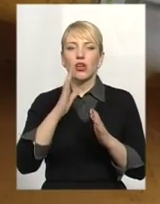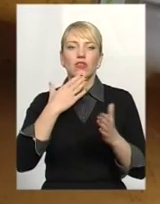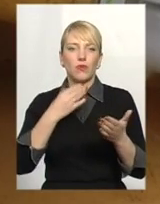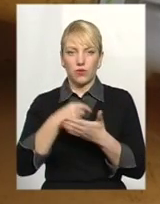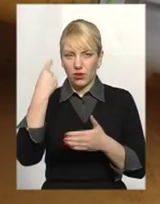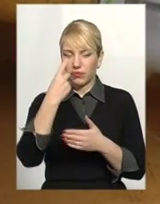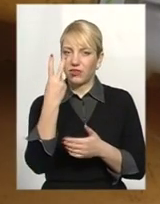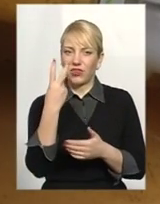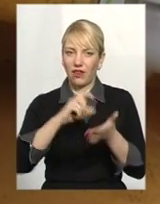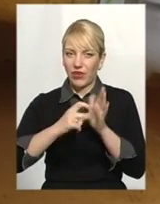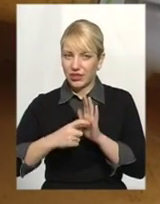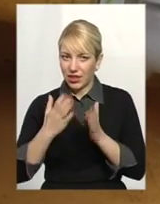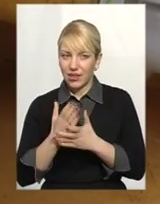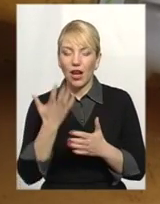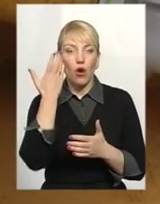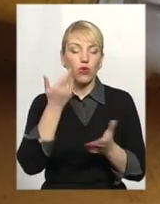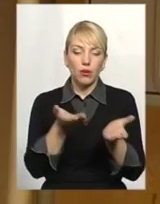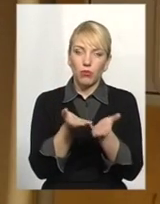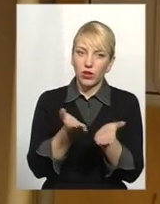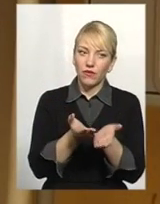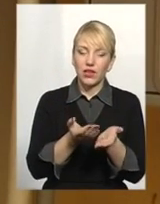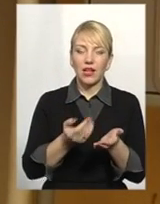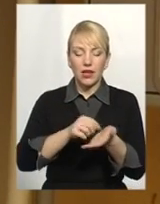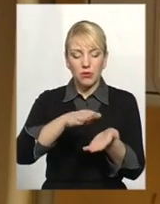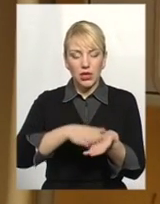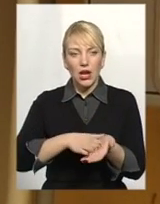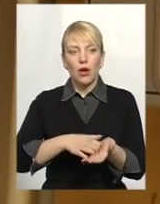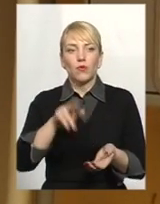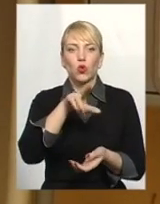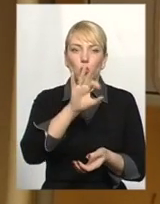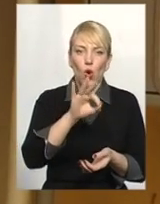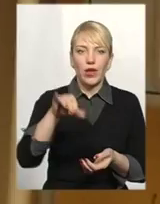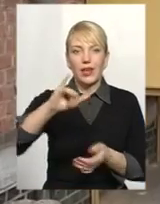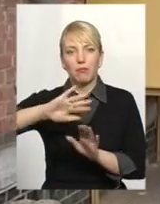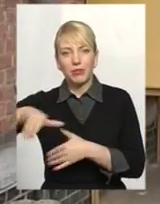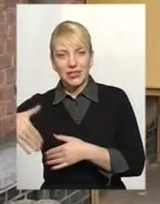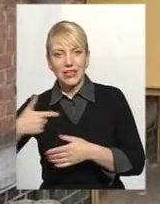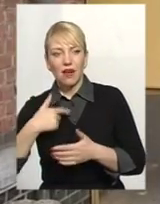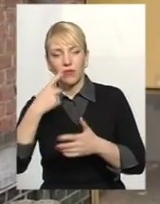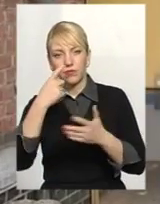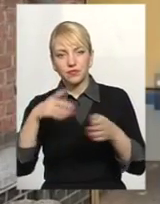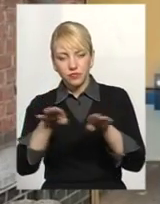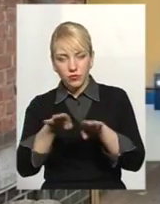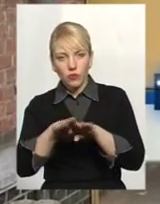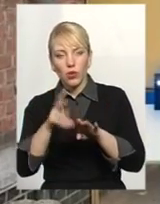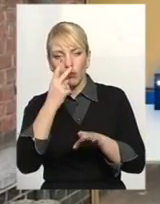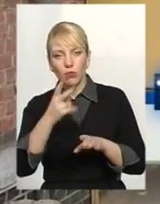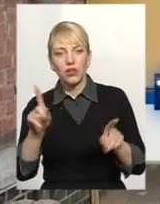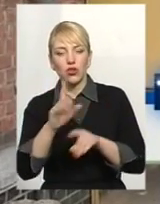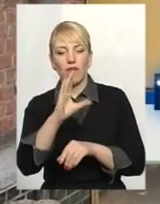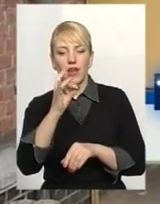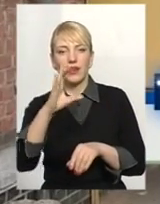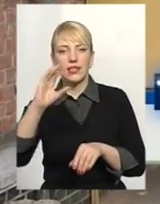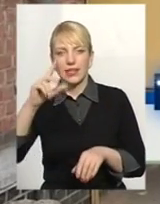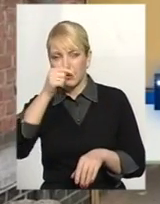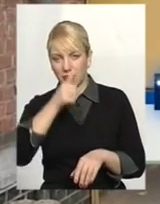квартирах. Коли порівняли показники до і після, вийшла невелика, але економія. По вересню місяцю по цьому будинку вони